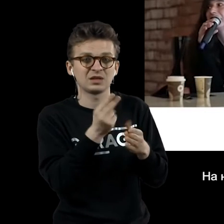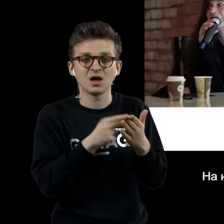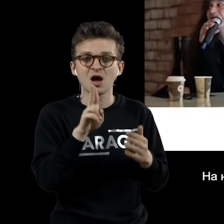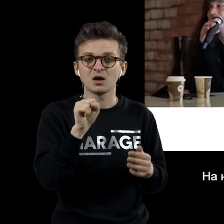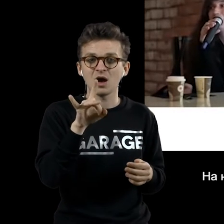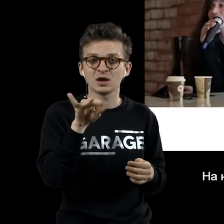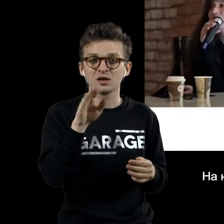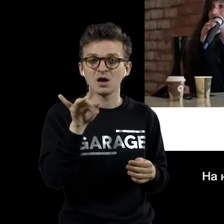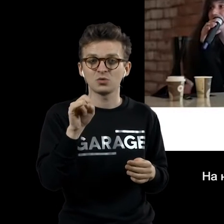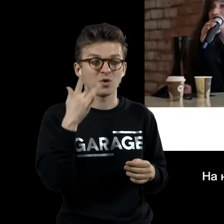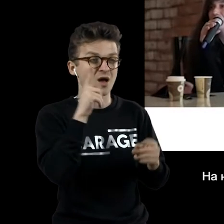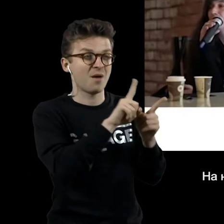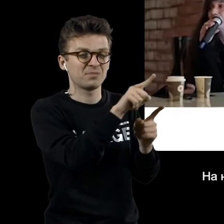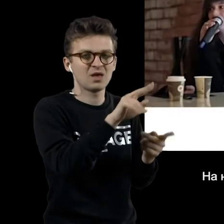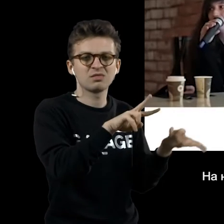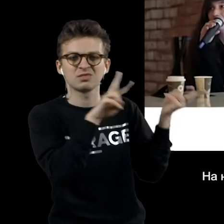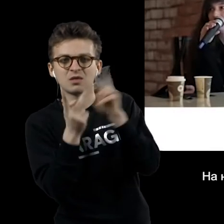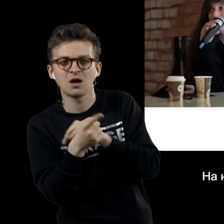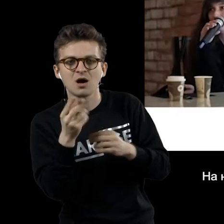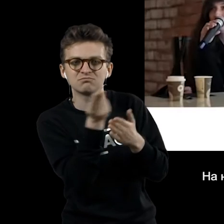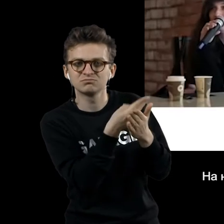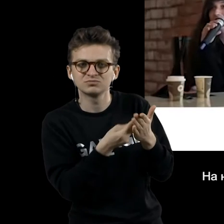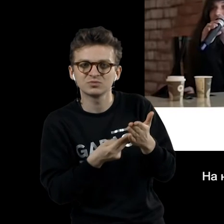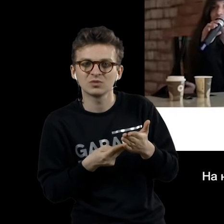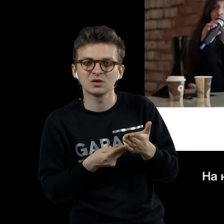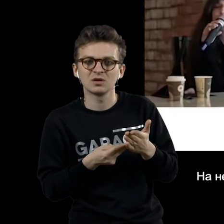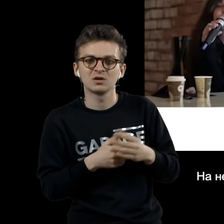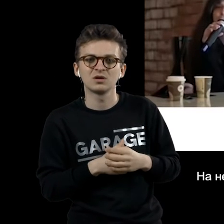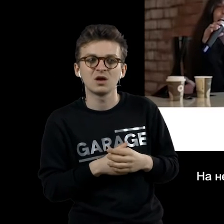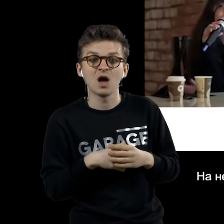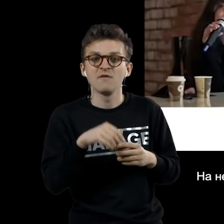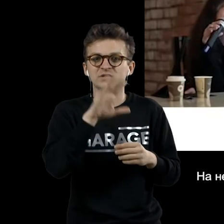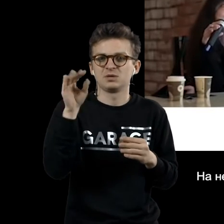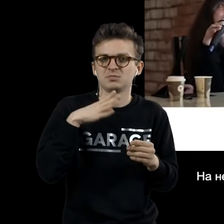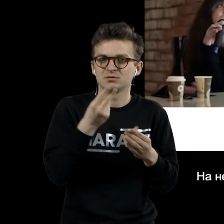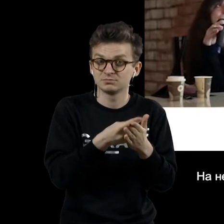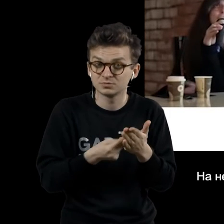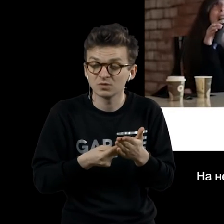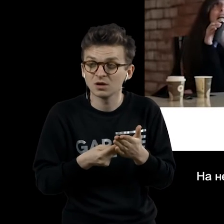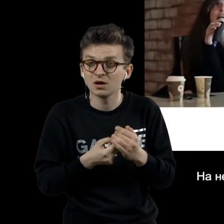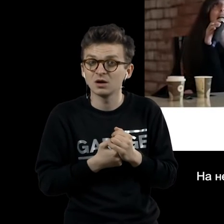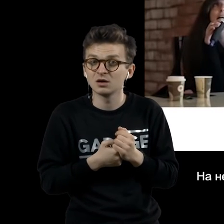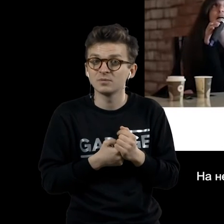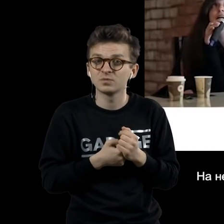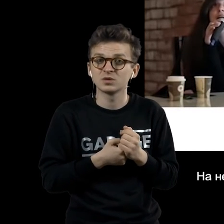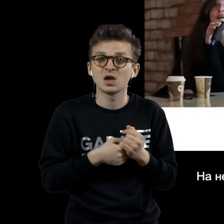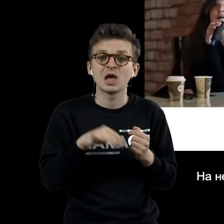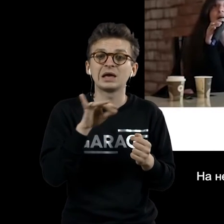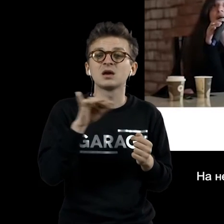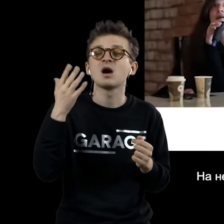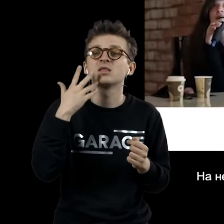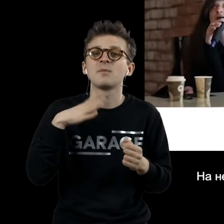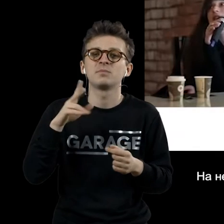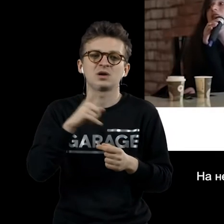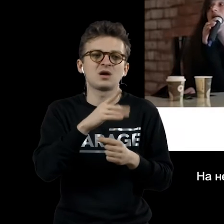в газете, замечательный жанр, да, карикатура на живописное полотно, на нее рисовали карикатуры, на приглашении